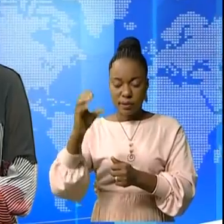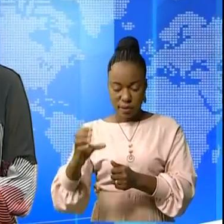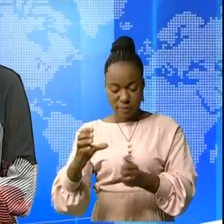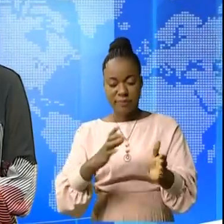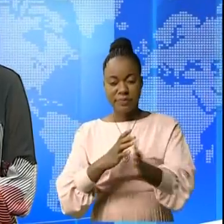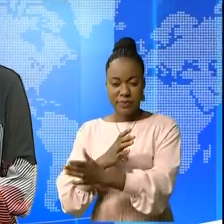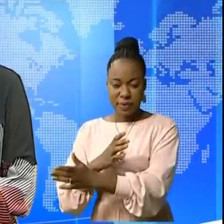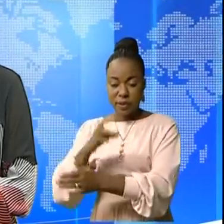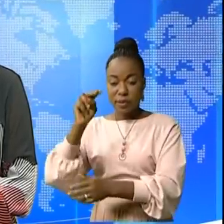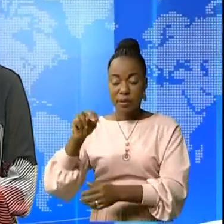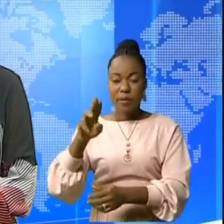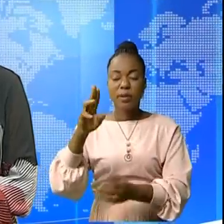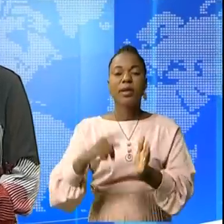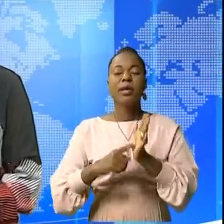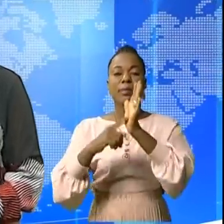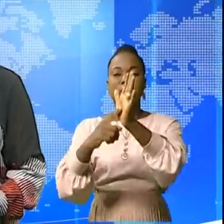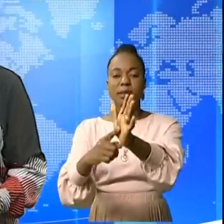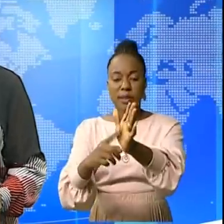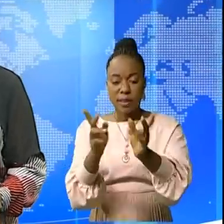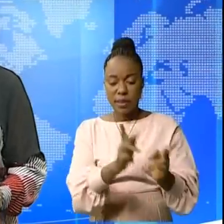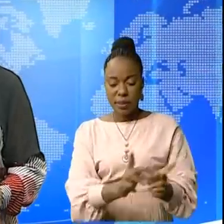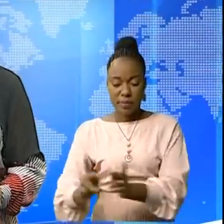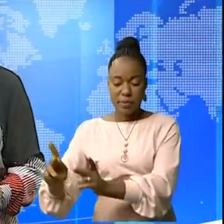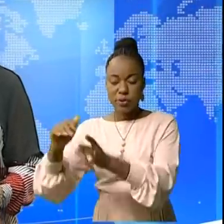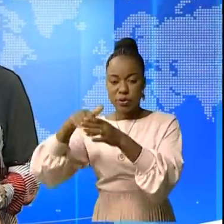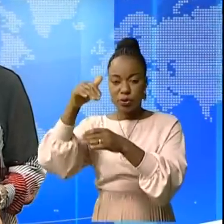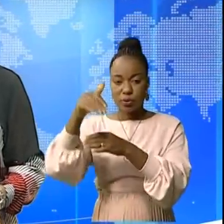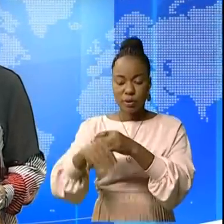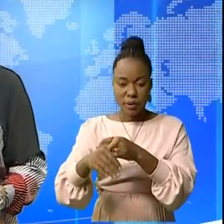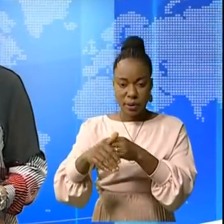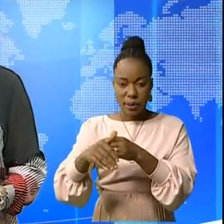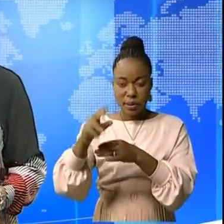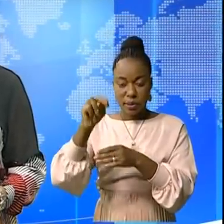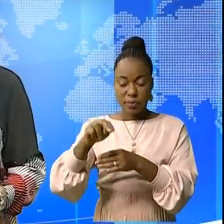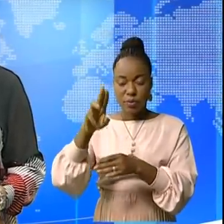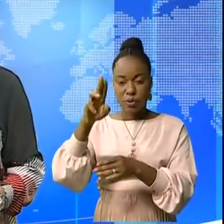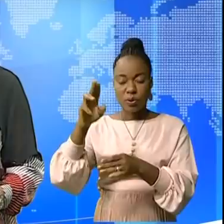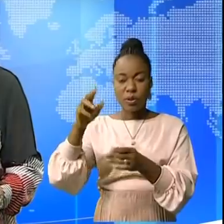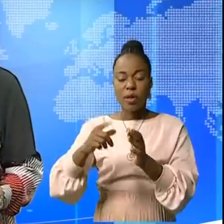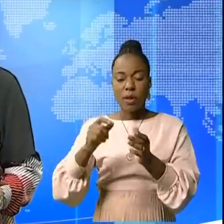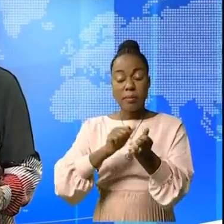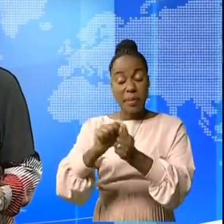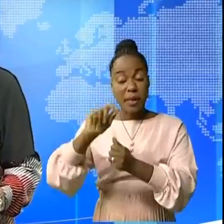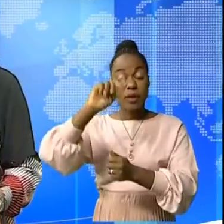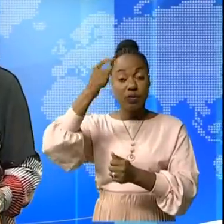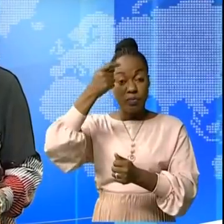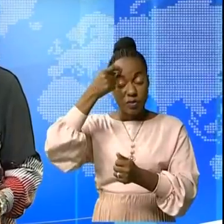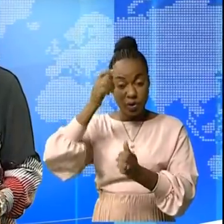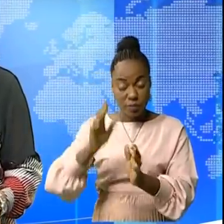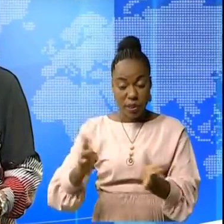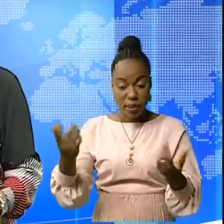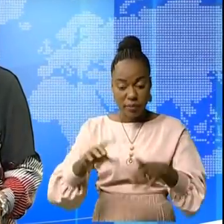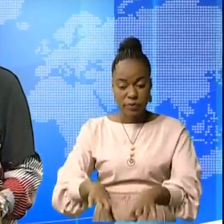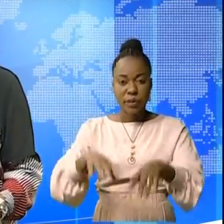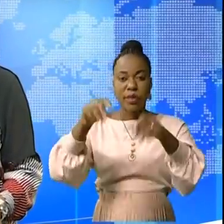La Monusco a présenté le plan de sortie de la Monusco échalonnée au gouvernement. Après son approbation,